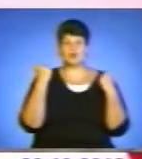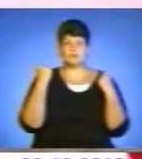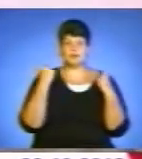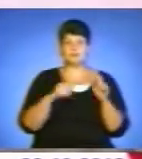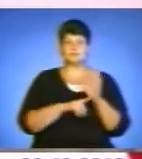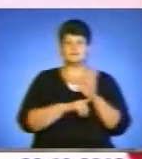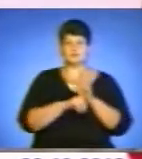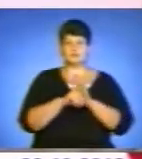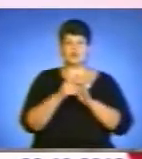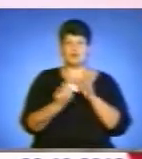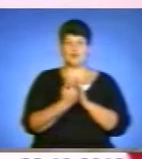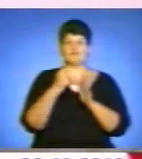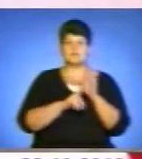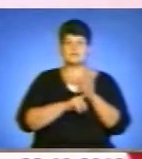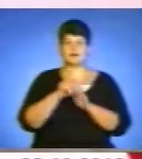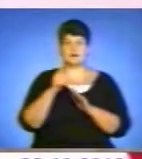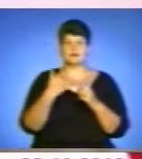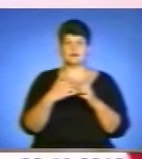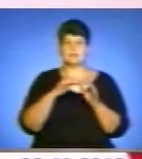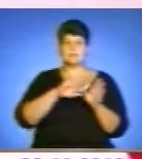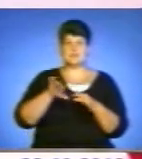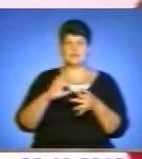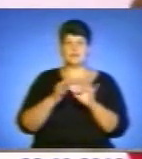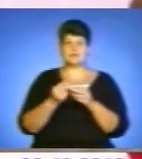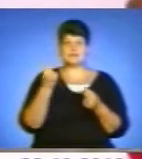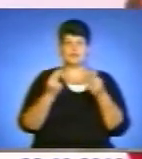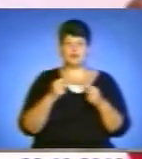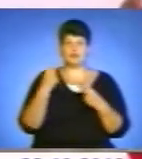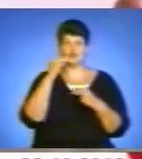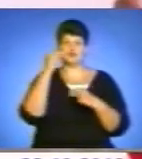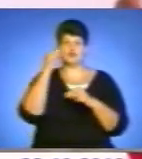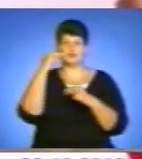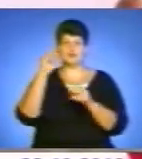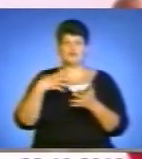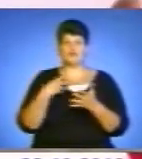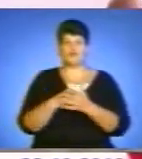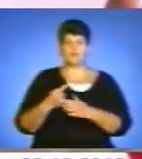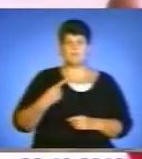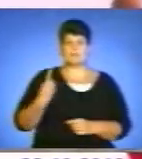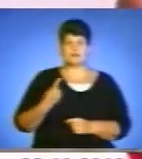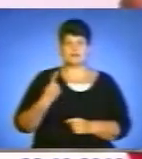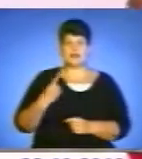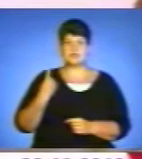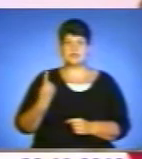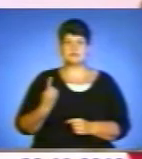старт, нові старти після Олімпійських гігер і вдосконалюють свою майстерність на